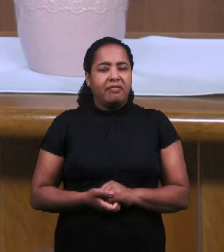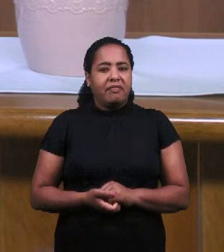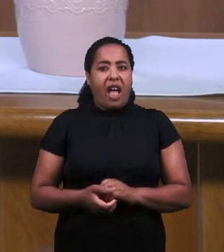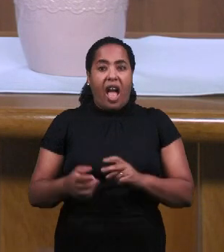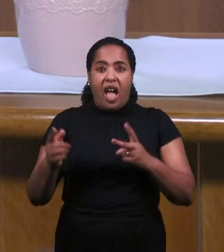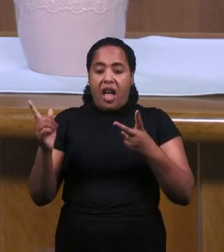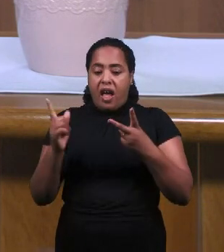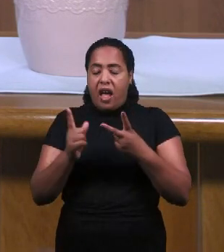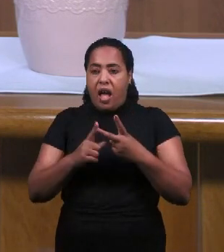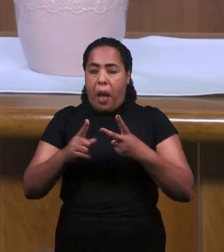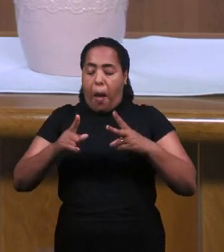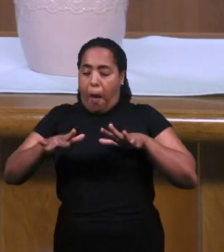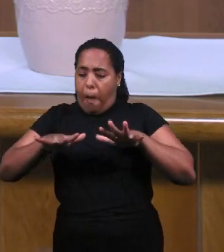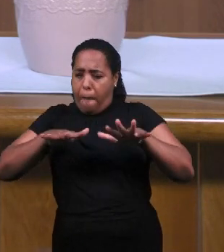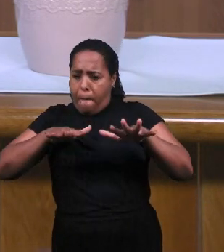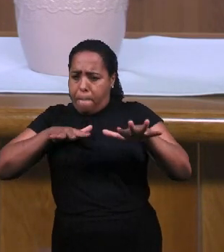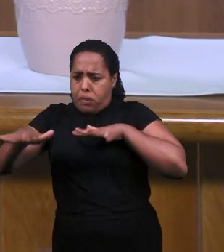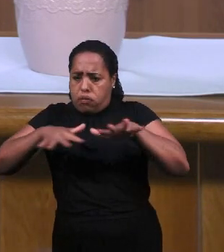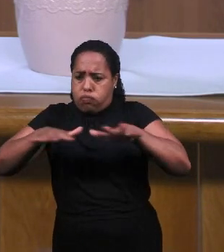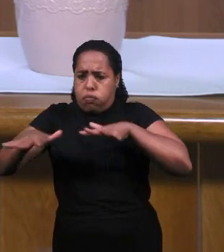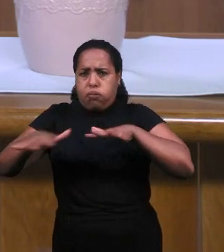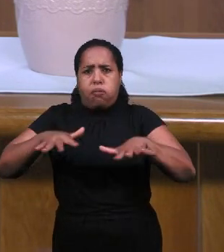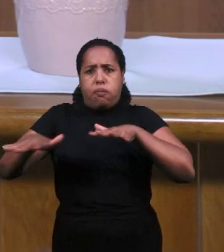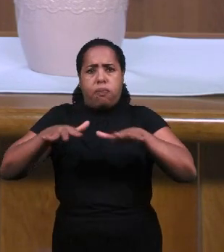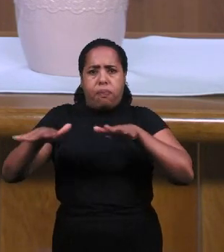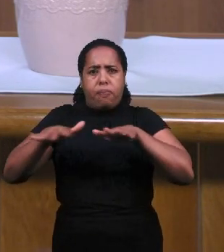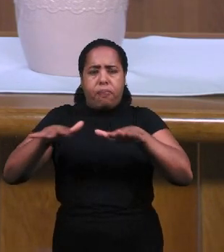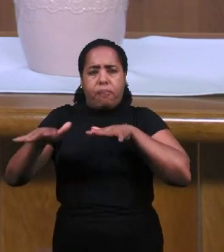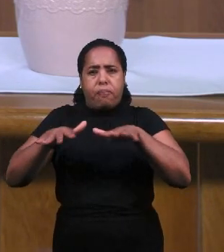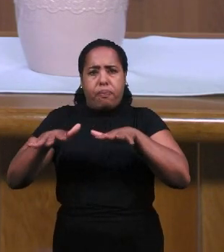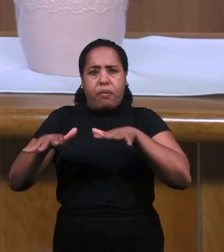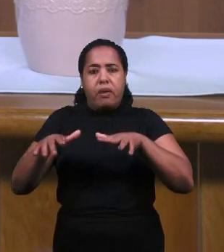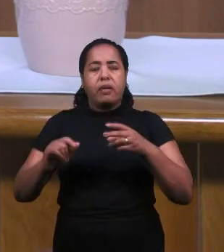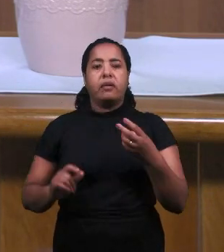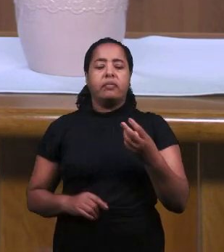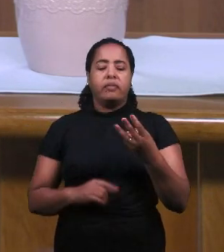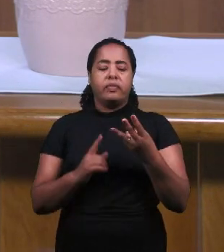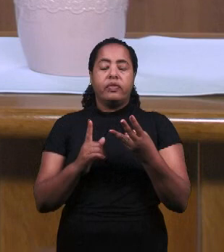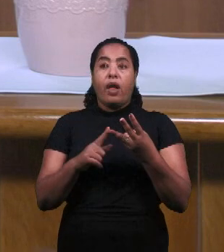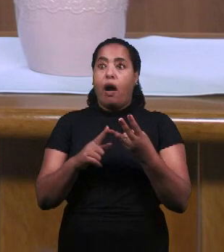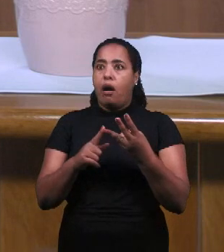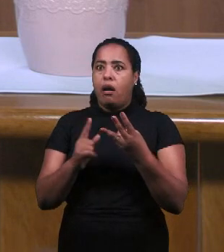Потом Было Землетрясение Огонь